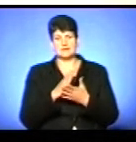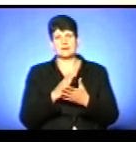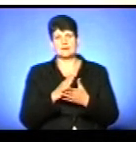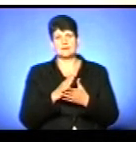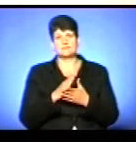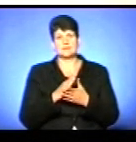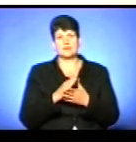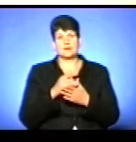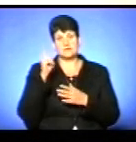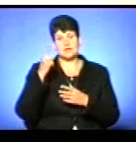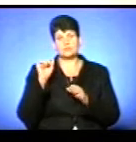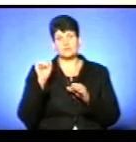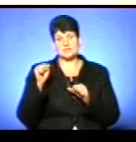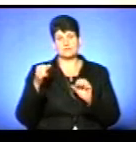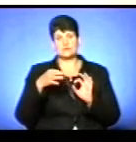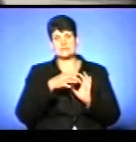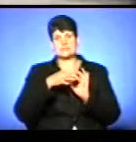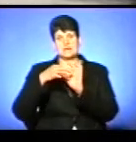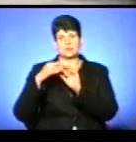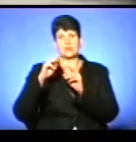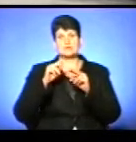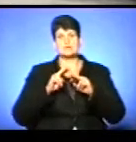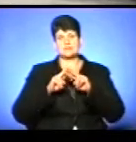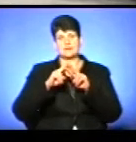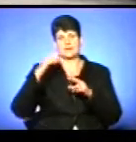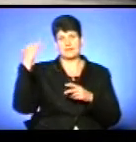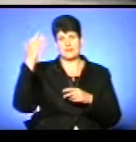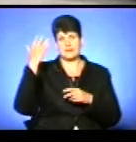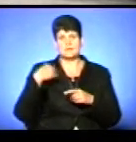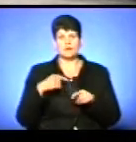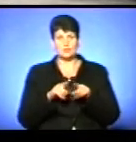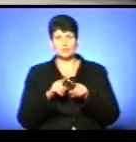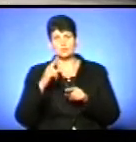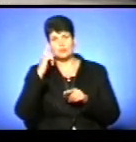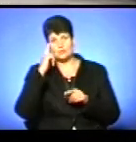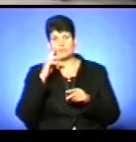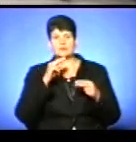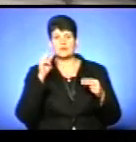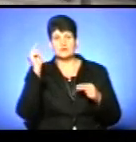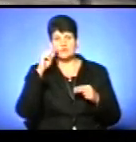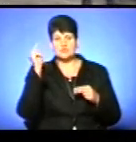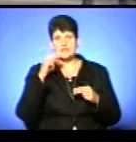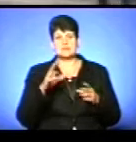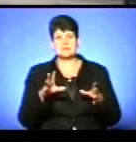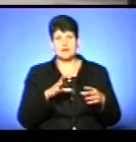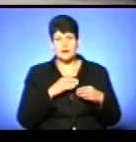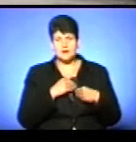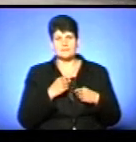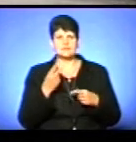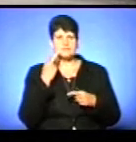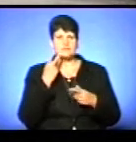ті зорі десь небесні батька, які є на небі. Ми однодумці, ми навчалися разом, і я завжди